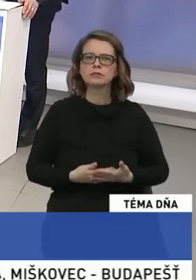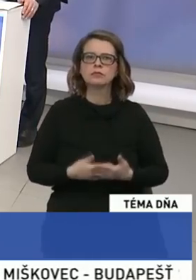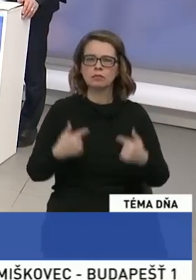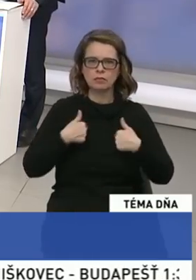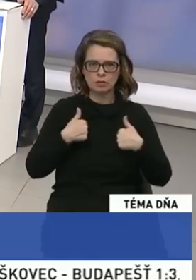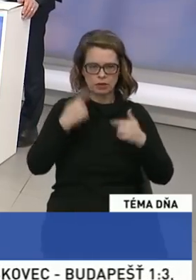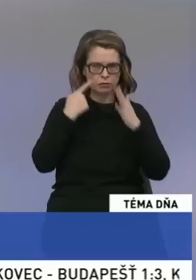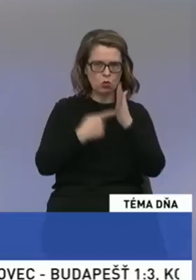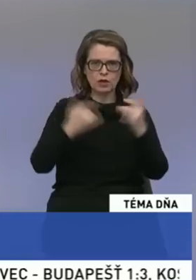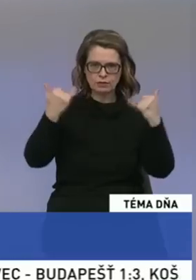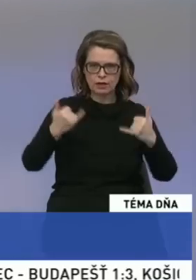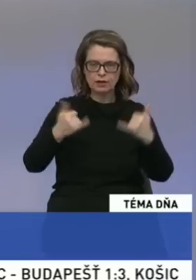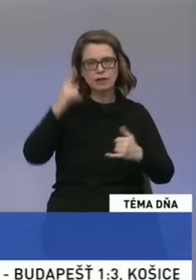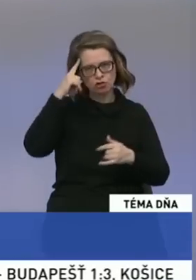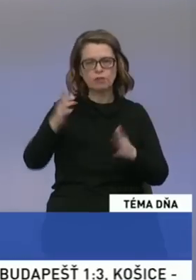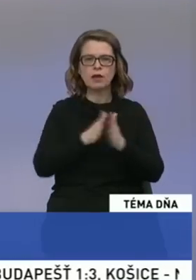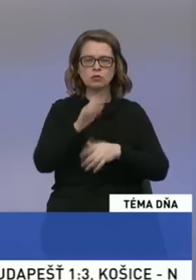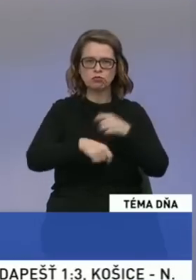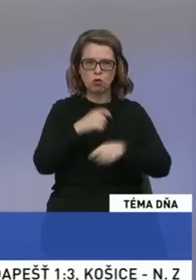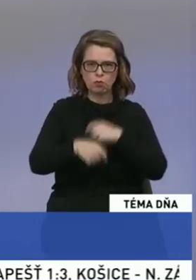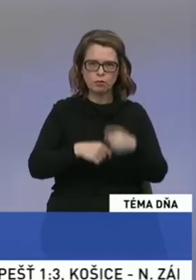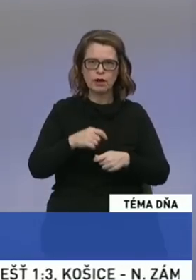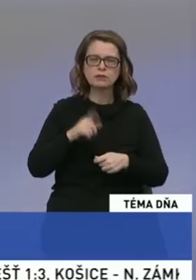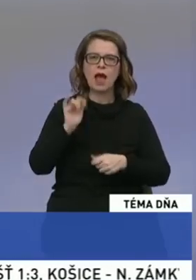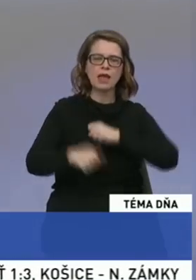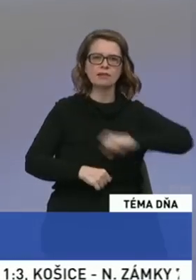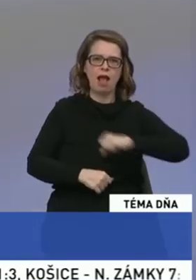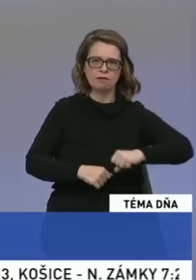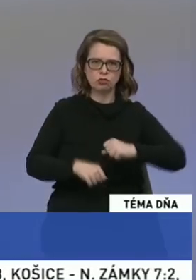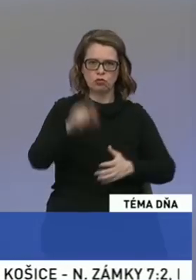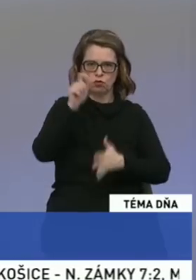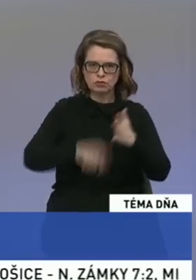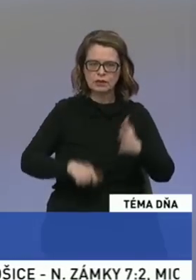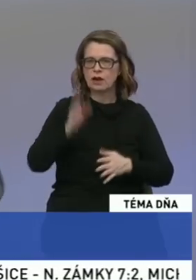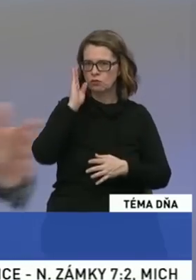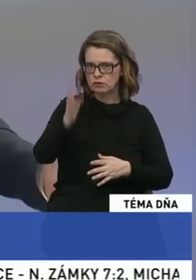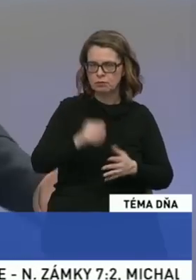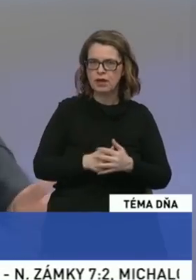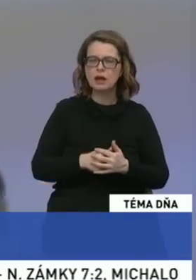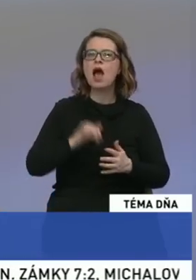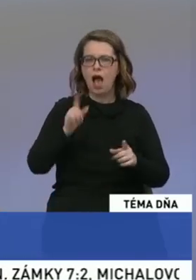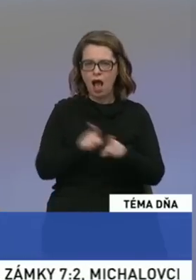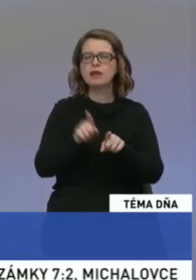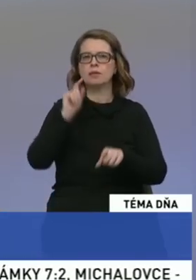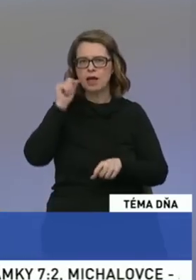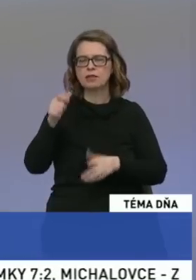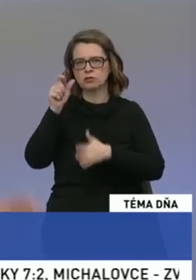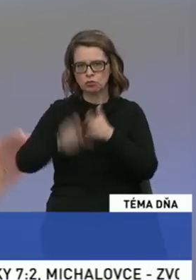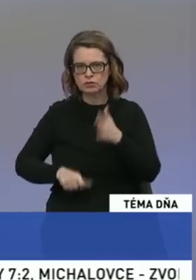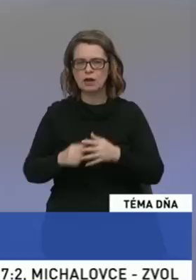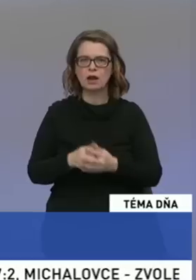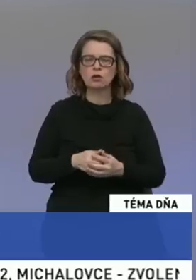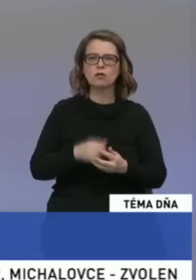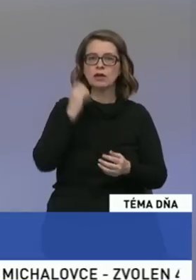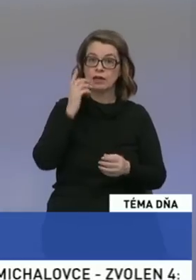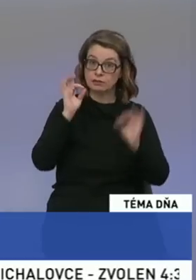ukázali, že vieme spolupracovať aj s ľavicovou stranou, a vieme spolupracovať aj s Maďarskou stranou. Pretože ak sa